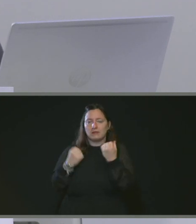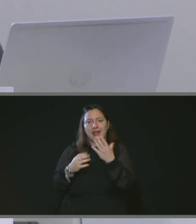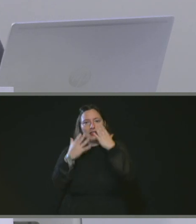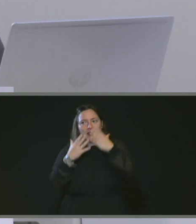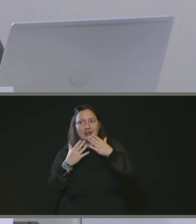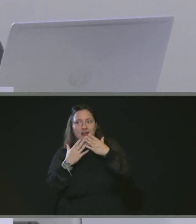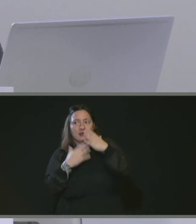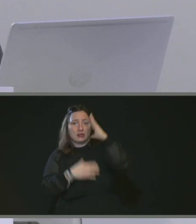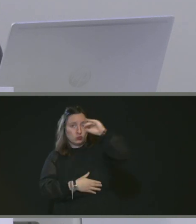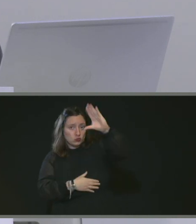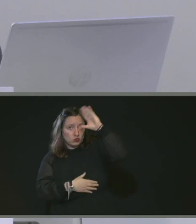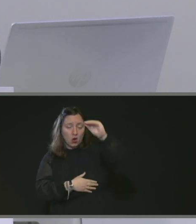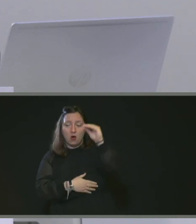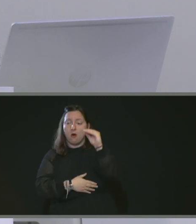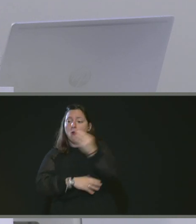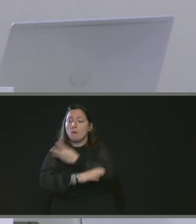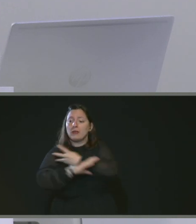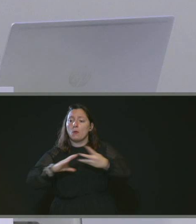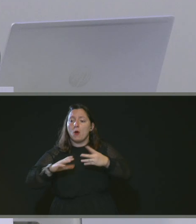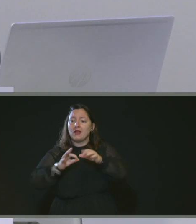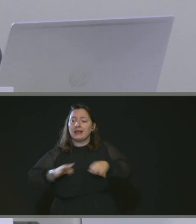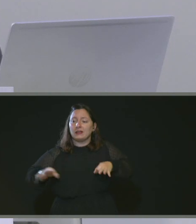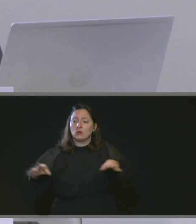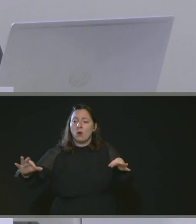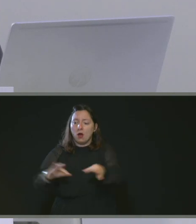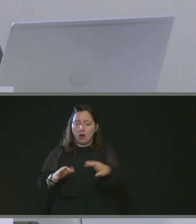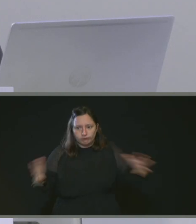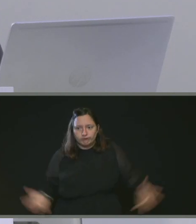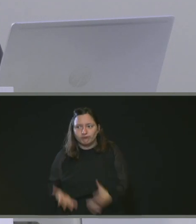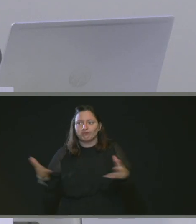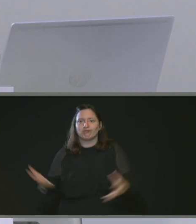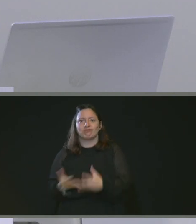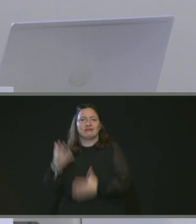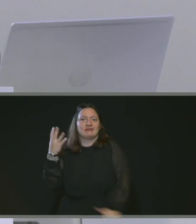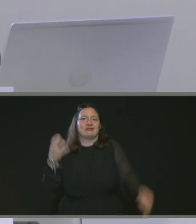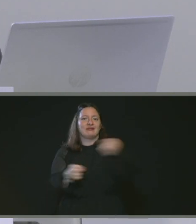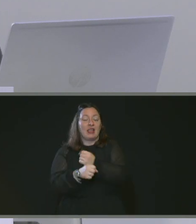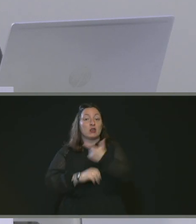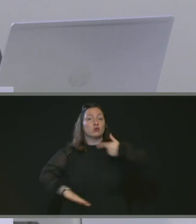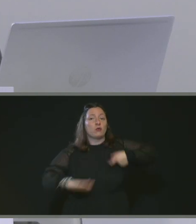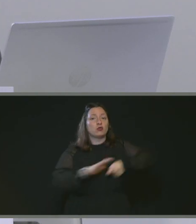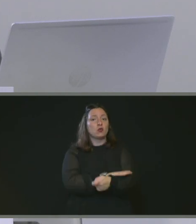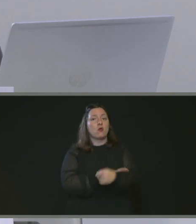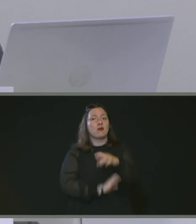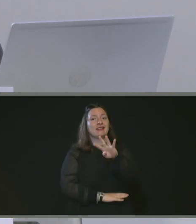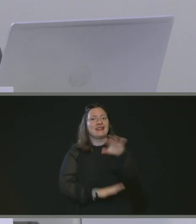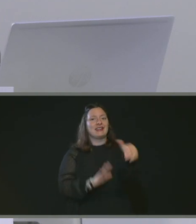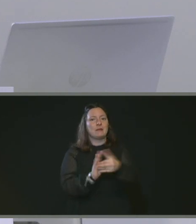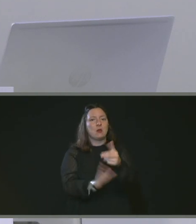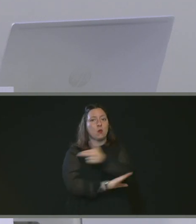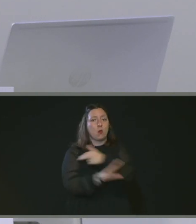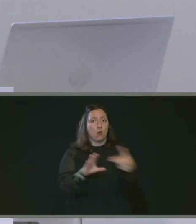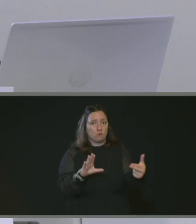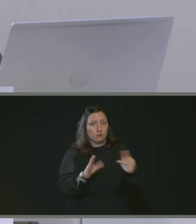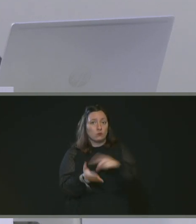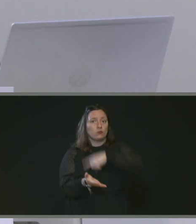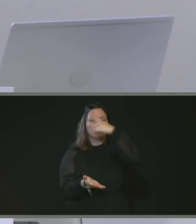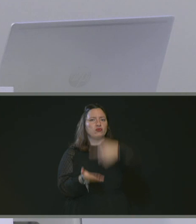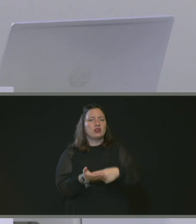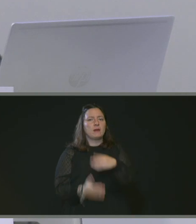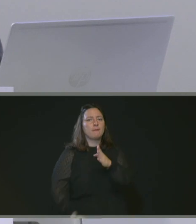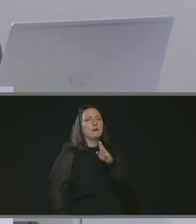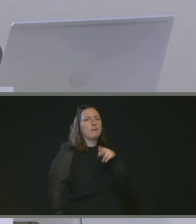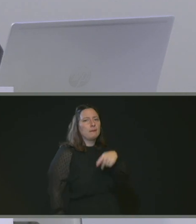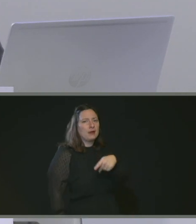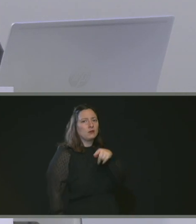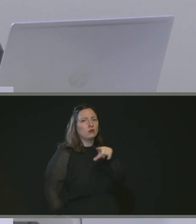territoire métropolitain. Il vous est proposé donc d'attribuer une subvention de 4 000 euros qui sera budgélisée sur le BP 2022.